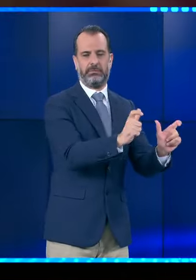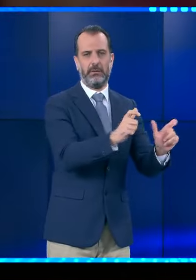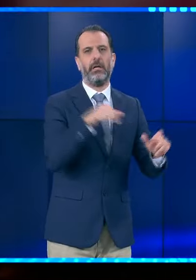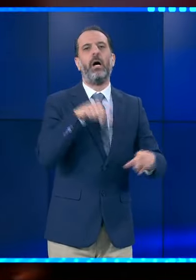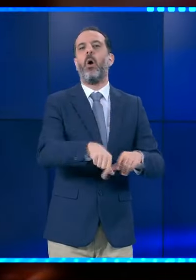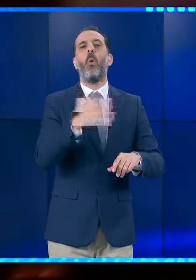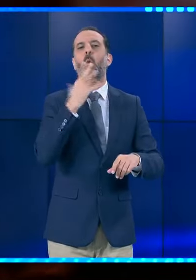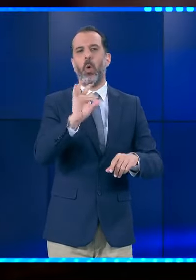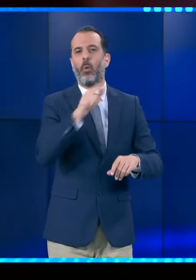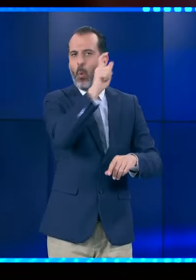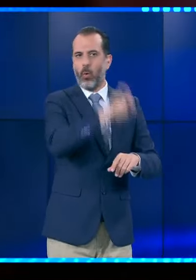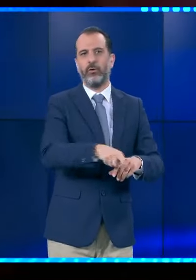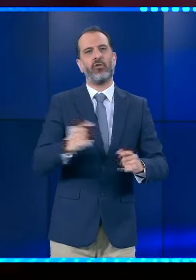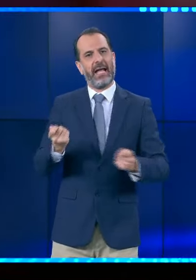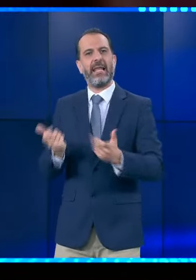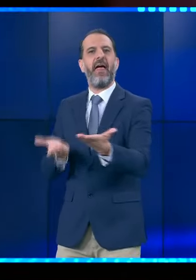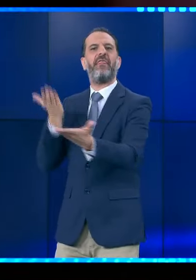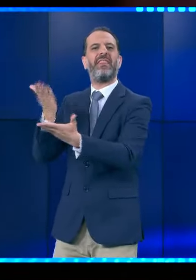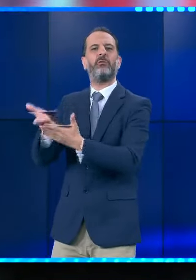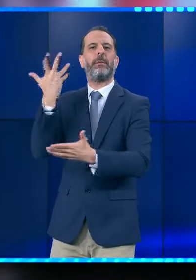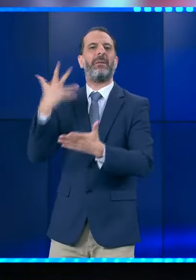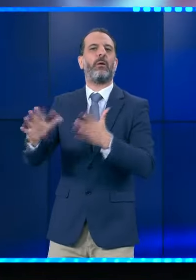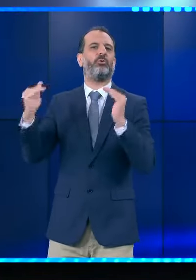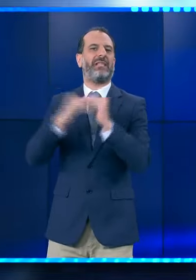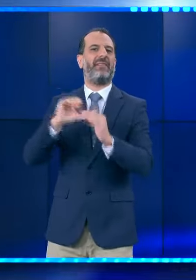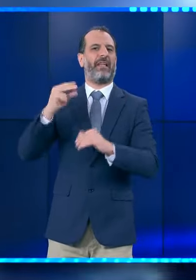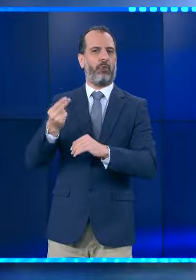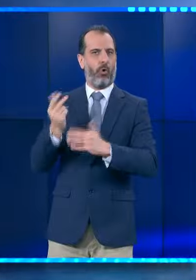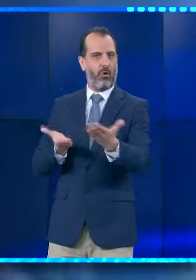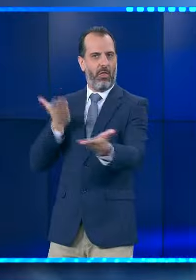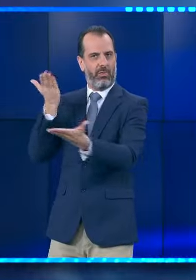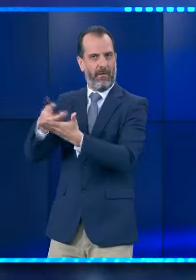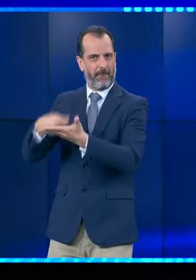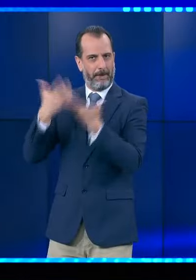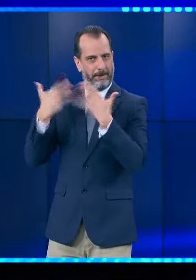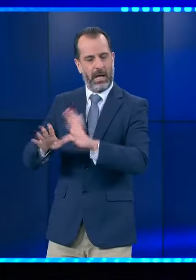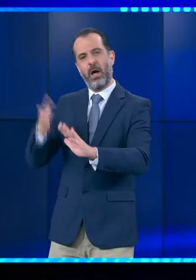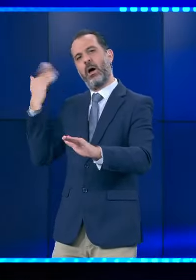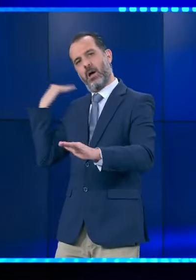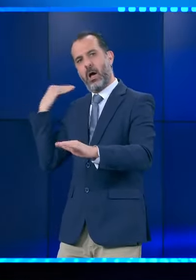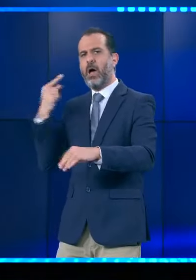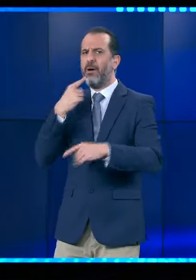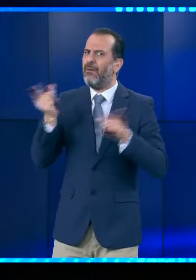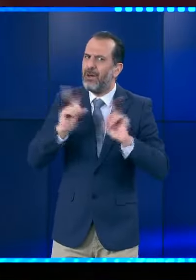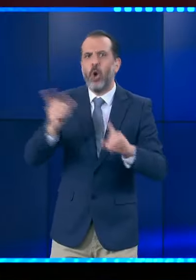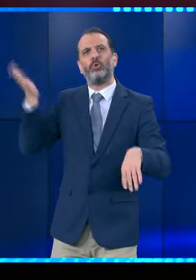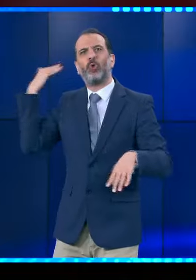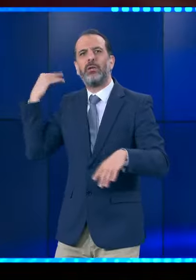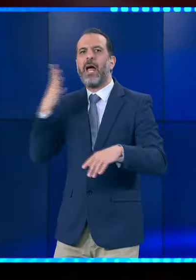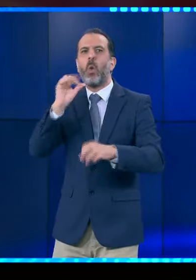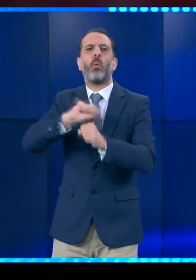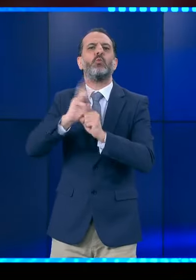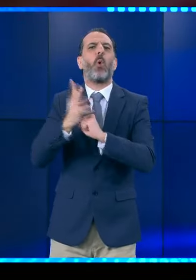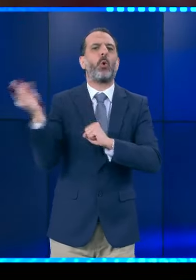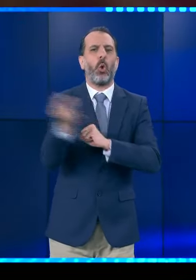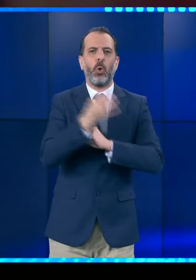φορολογική δήλωση 500.000 ευρώ, η οποία σύμφωνα με πληροφορίες από το περιβάλλον του καλλιτέχνη αφορά την περίοδο της πανδημίας όπου είχαν σταματήσει τα πάντα.